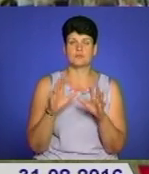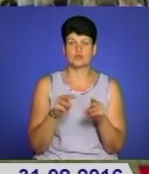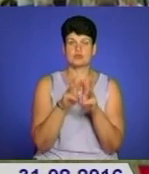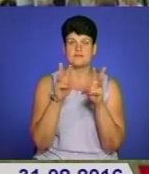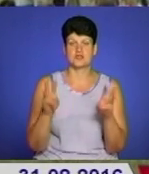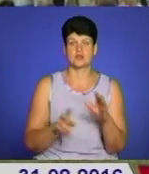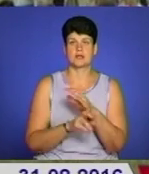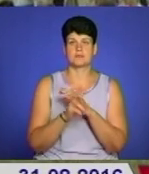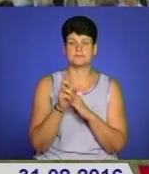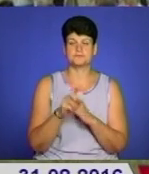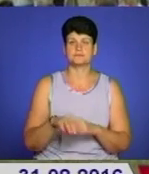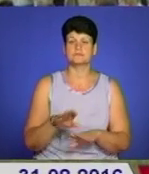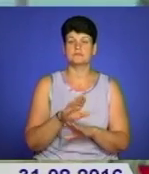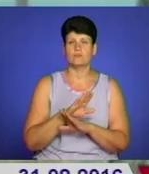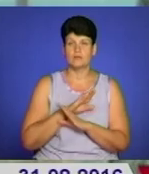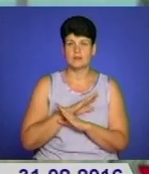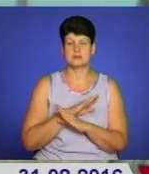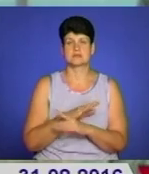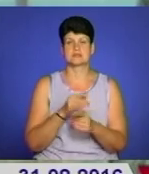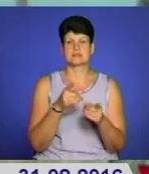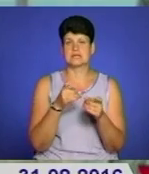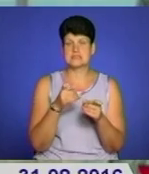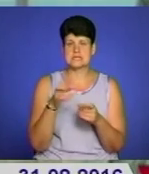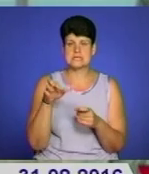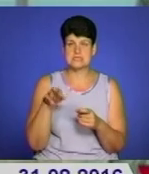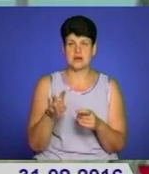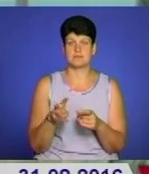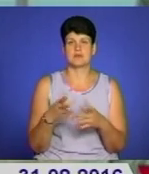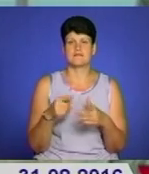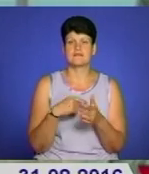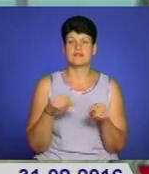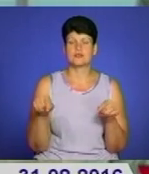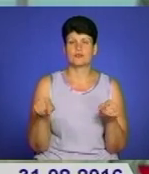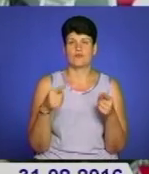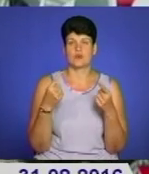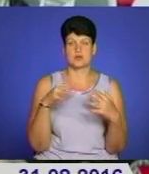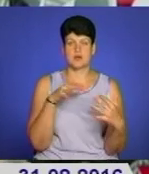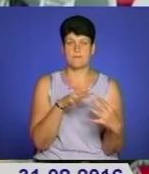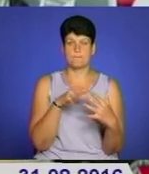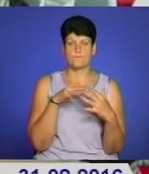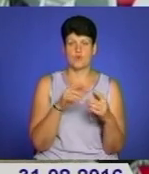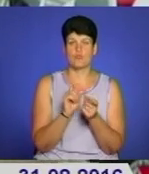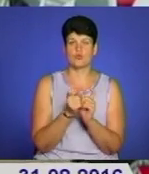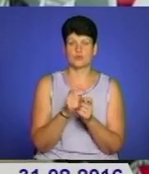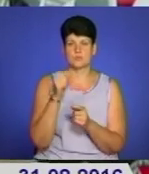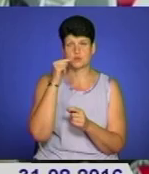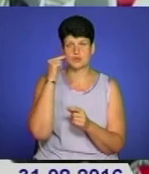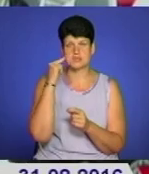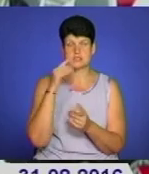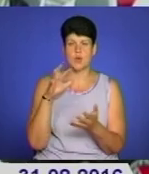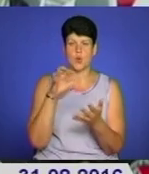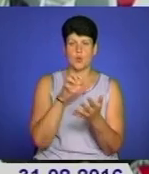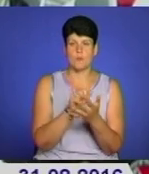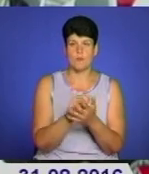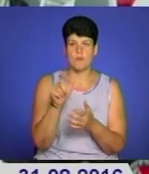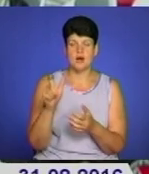панахида пам'яті з заполеглими стрільцями, урочисте відтворення бою українських січових стрільців у боротьбі з російським окупантом, а